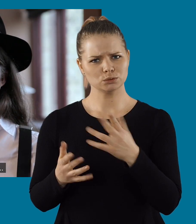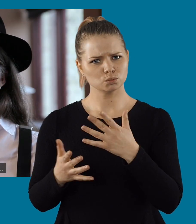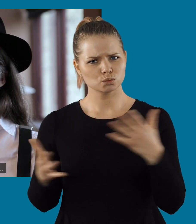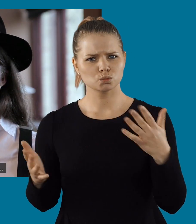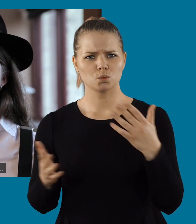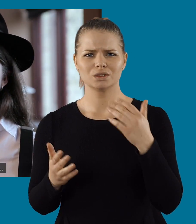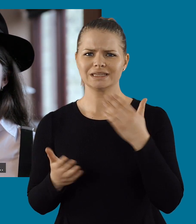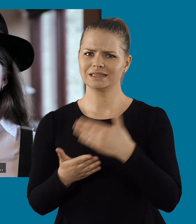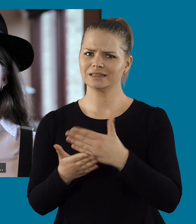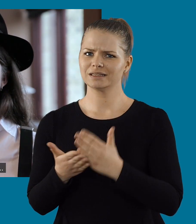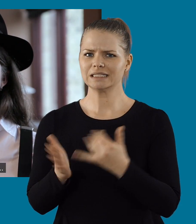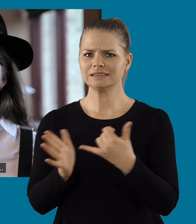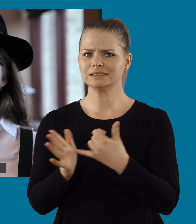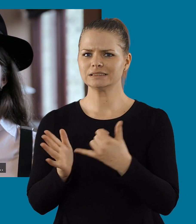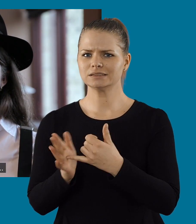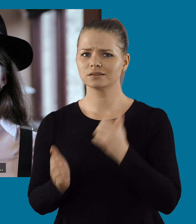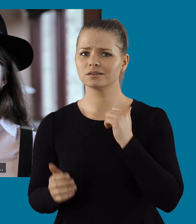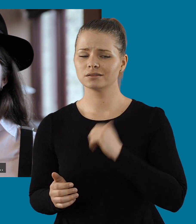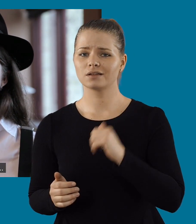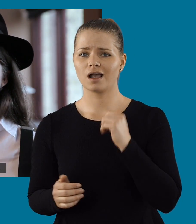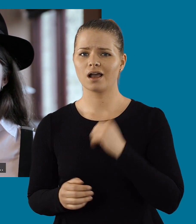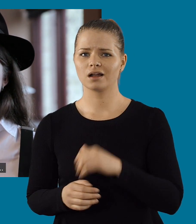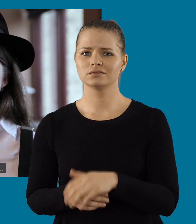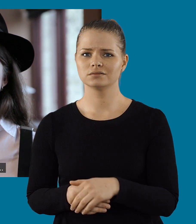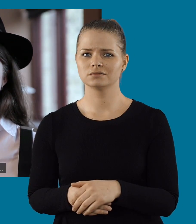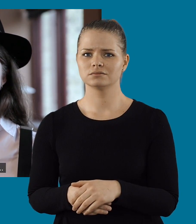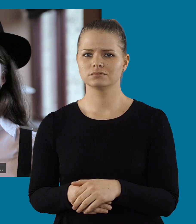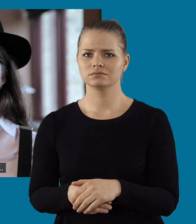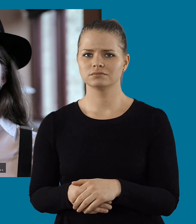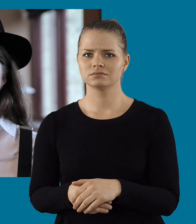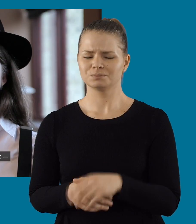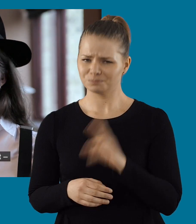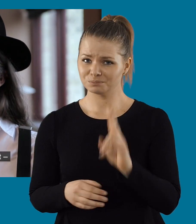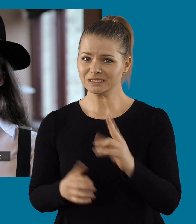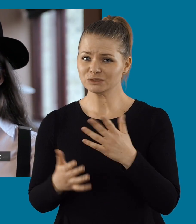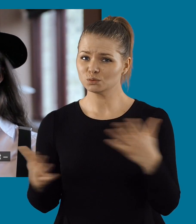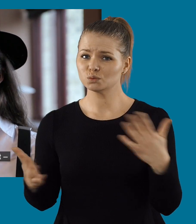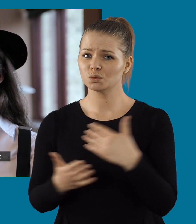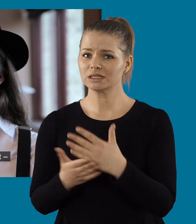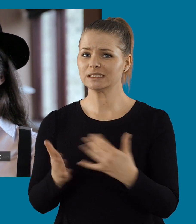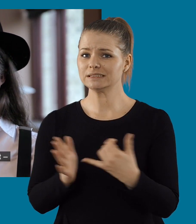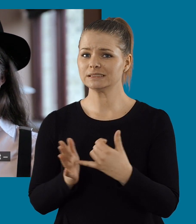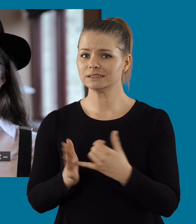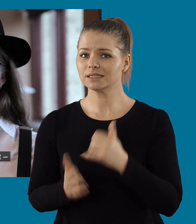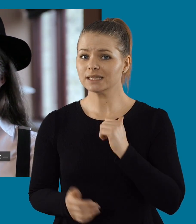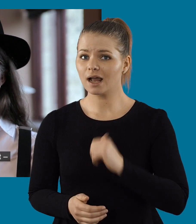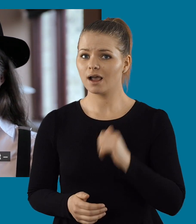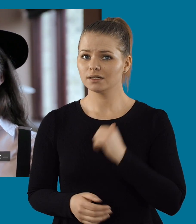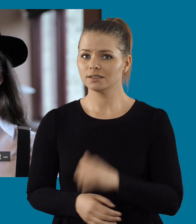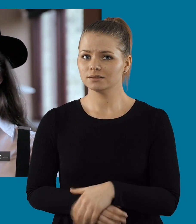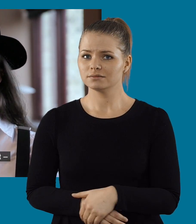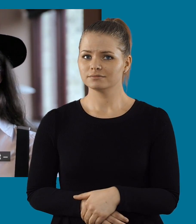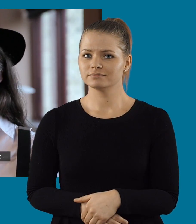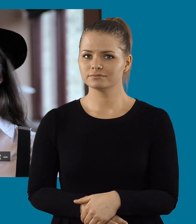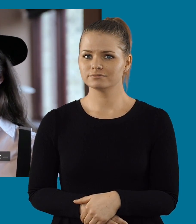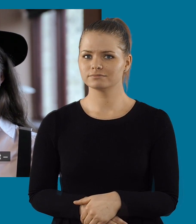Och dels så är det ju också så att ekonomi är en del i